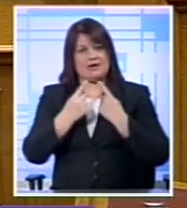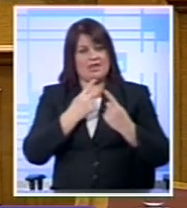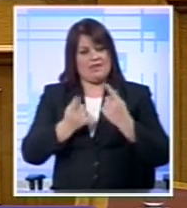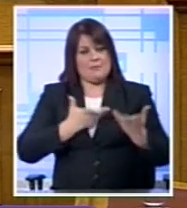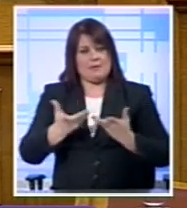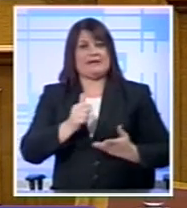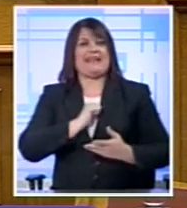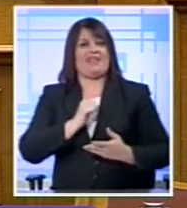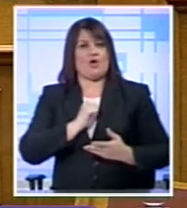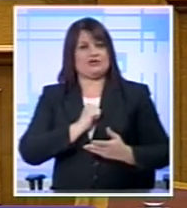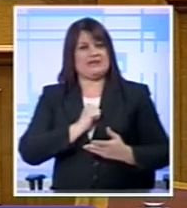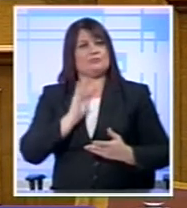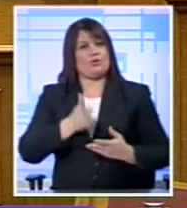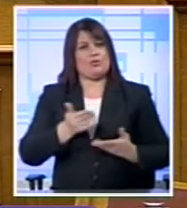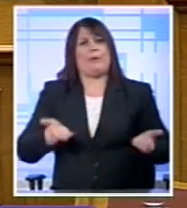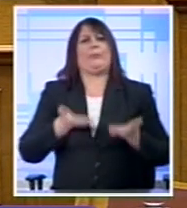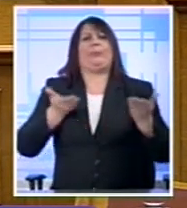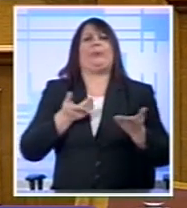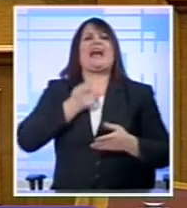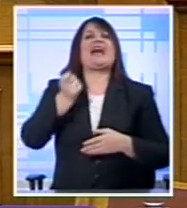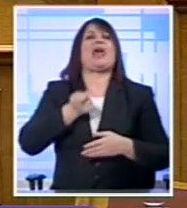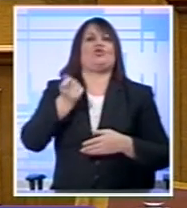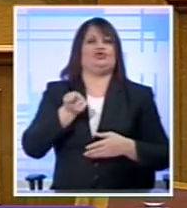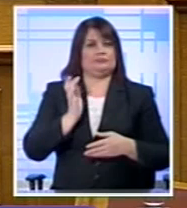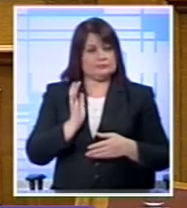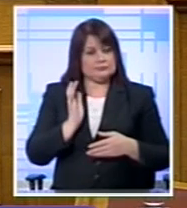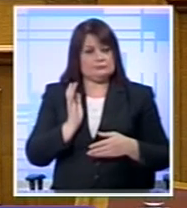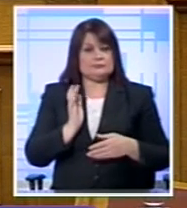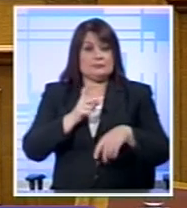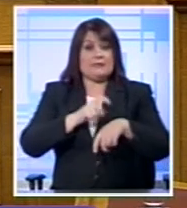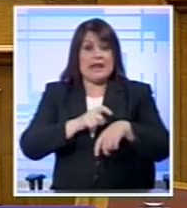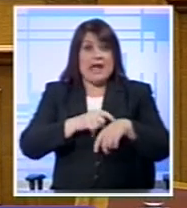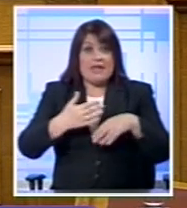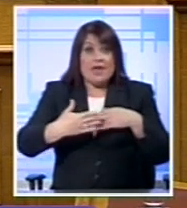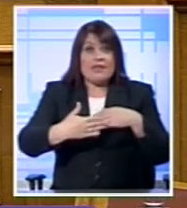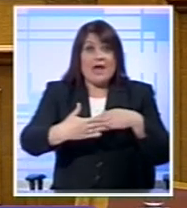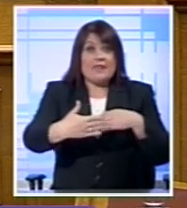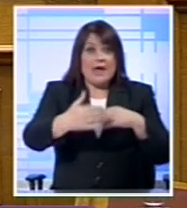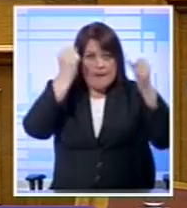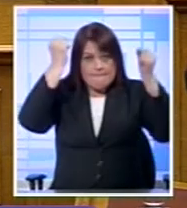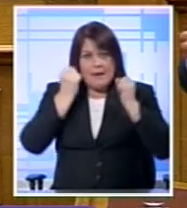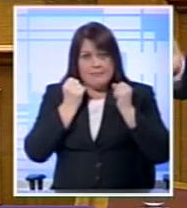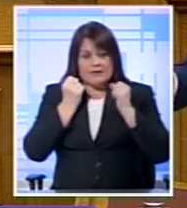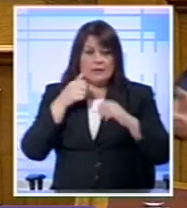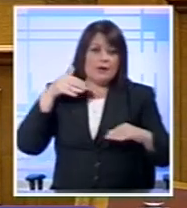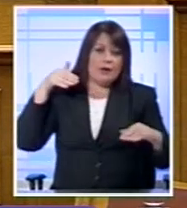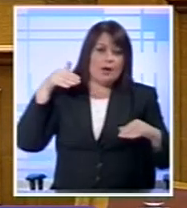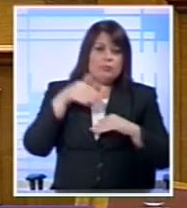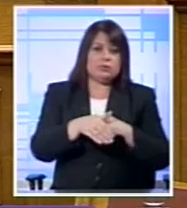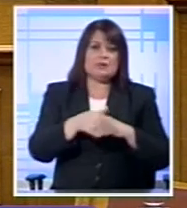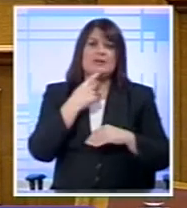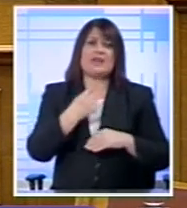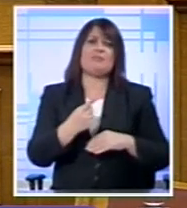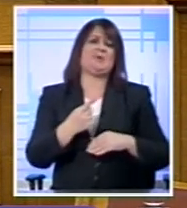ιδιωτικό τομέα Και την ώρα που η Ελλάδα θα χρεοκοπούσα Ακούστηκε από πολλούς ότι είμαστε